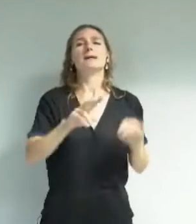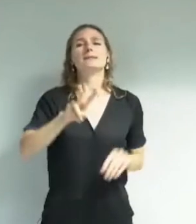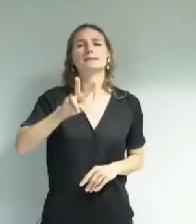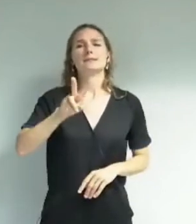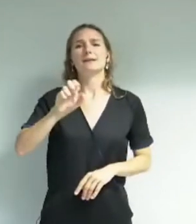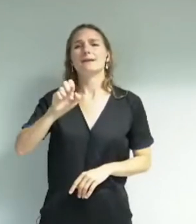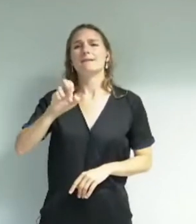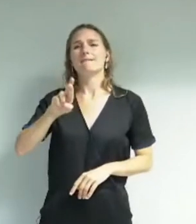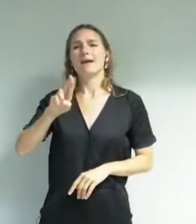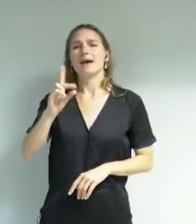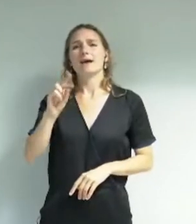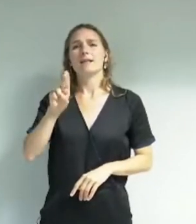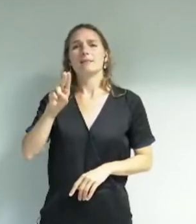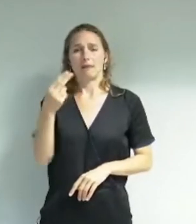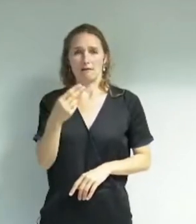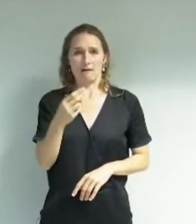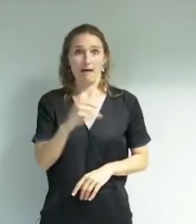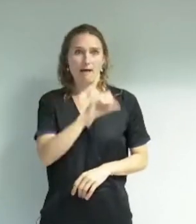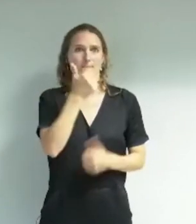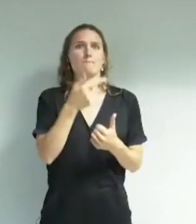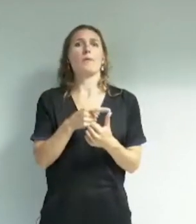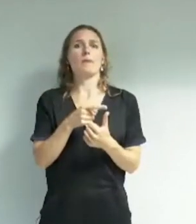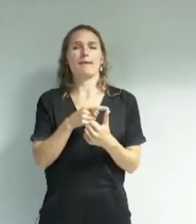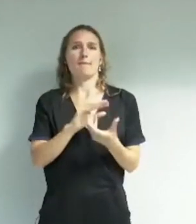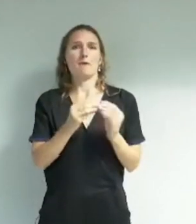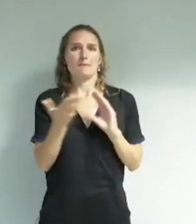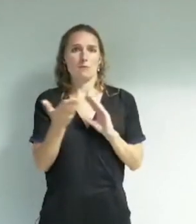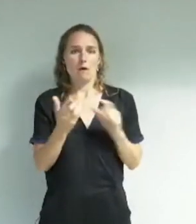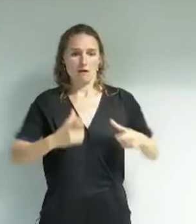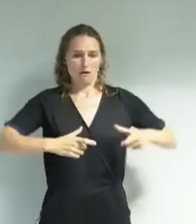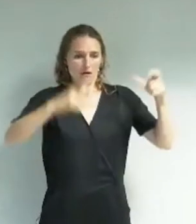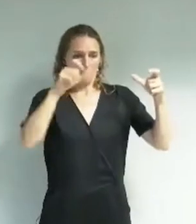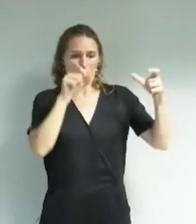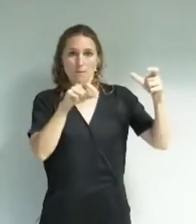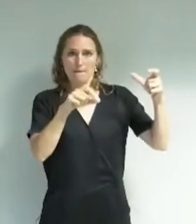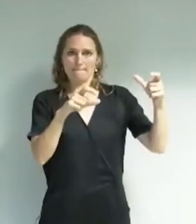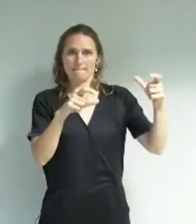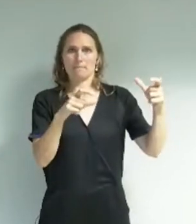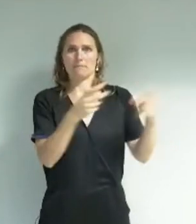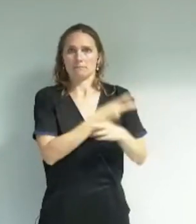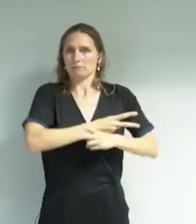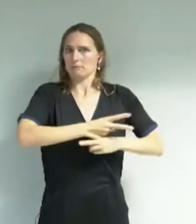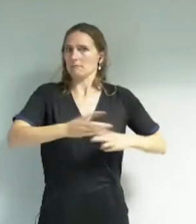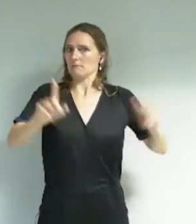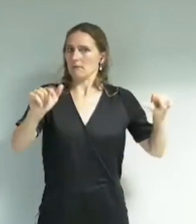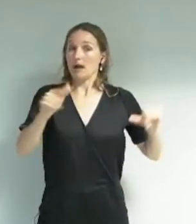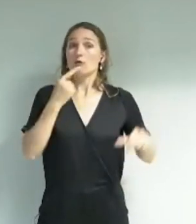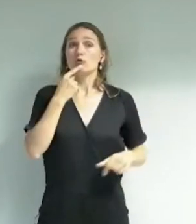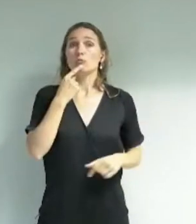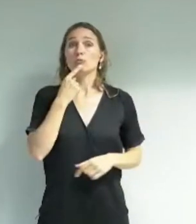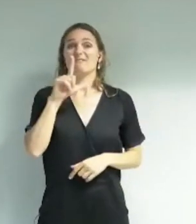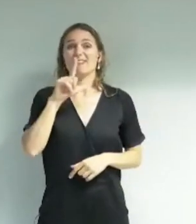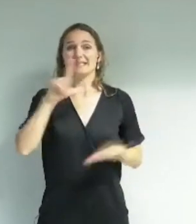Le premier des scandales c'est que cet édifice est en danger. Chaque année qui passe depuis 27 ans